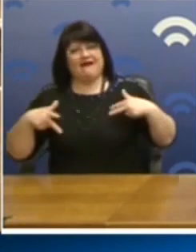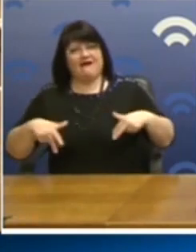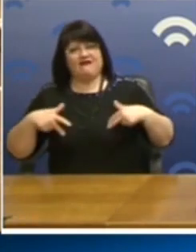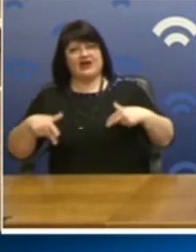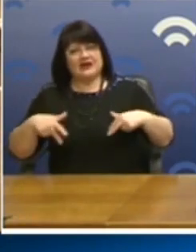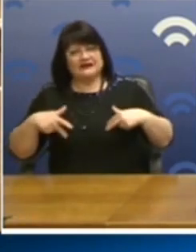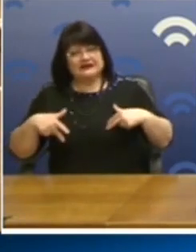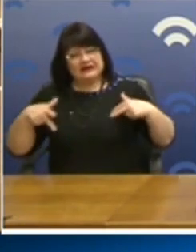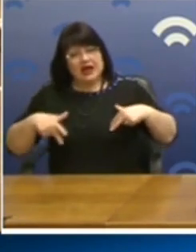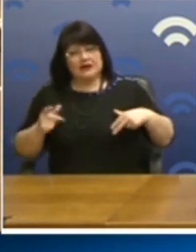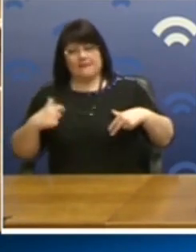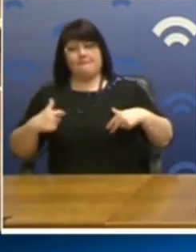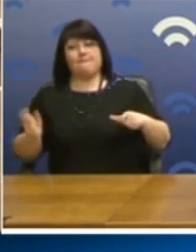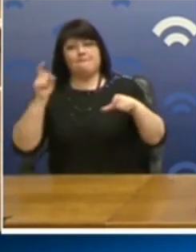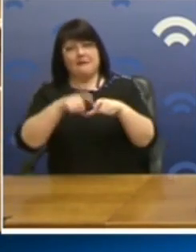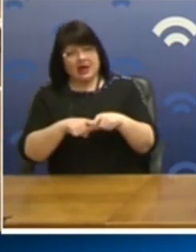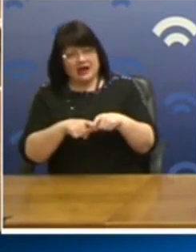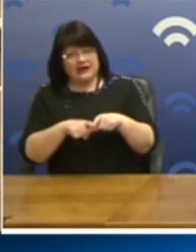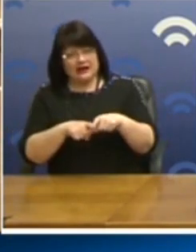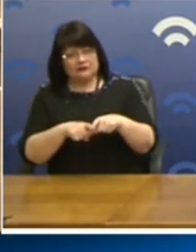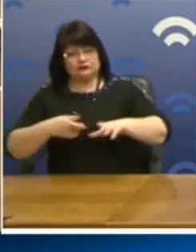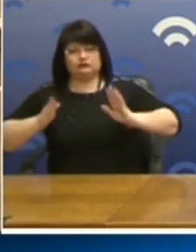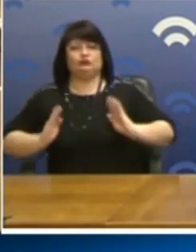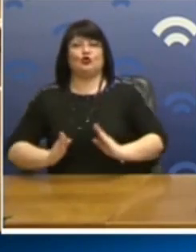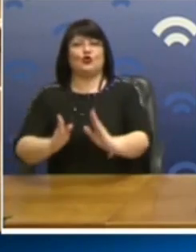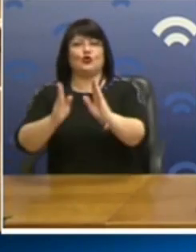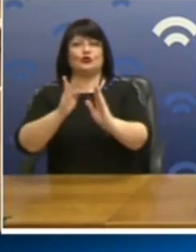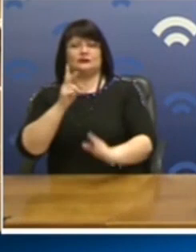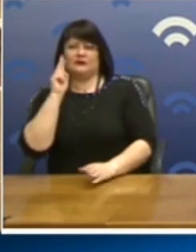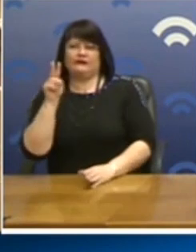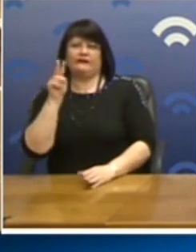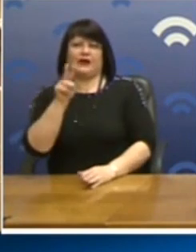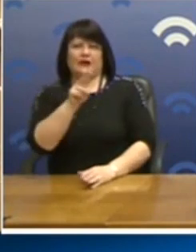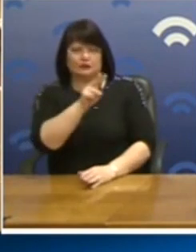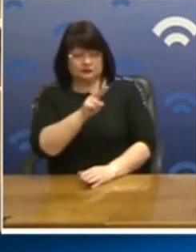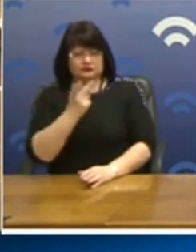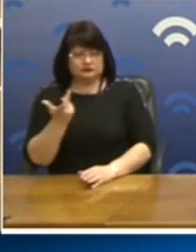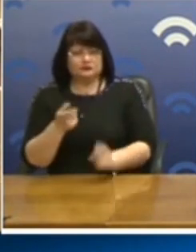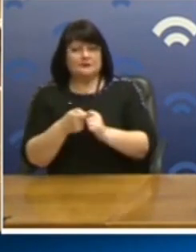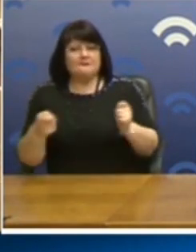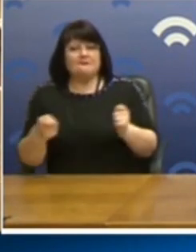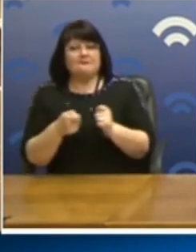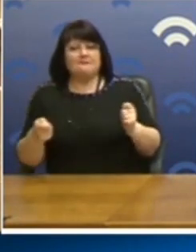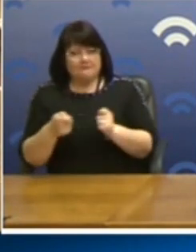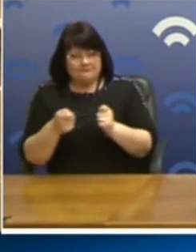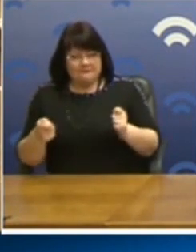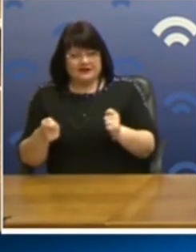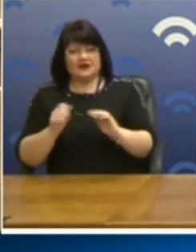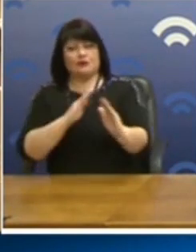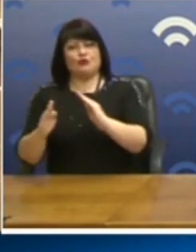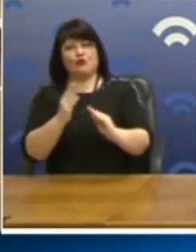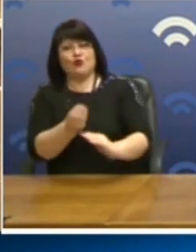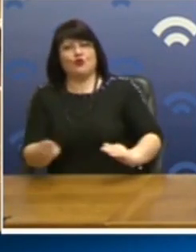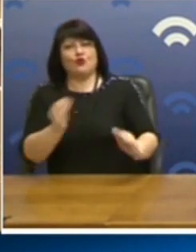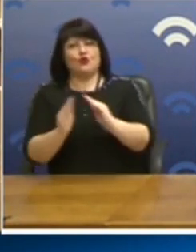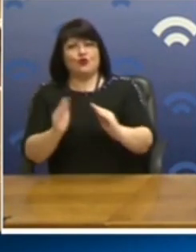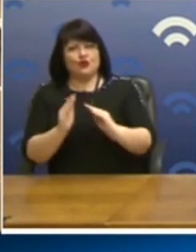κρατών μελών της, οι οποίες προχωρούν, όπως όλοι βλέπουμε και ξέρουμε, σε μέτρα προστατευτισμού, κλείνουν